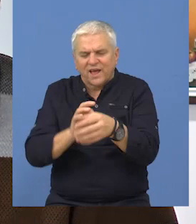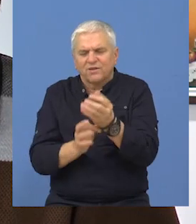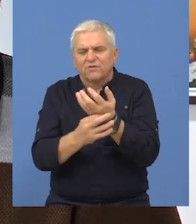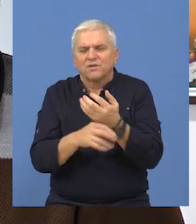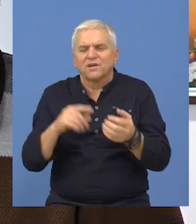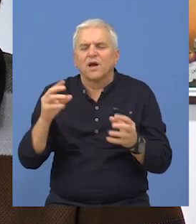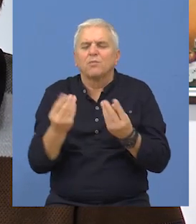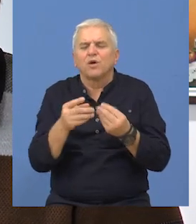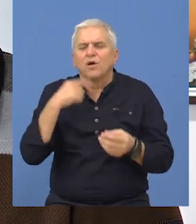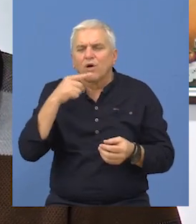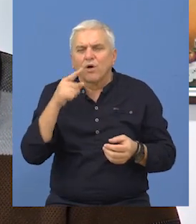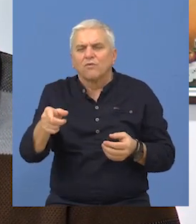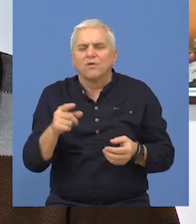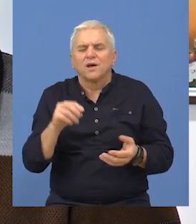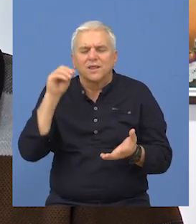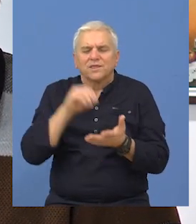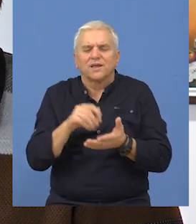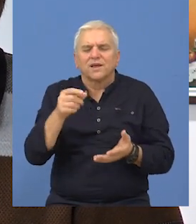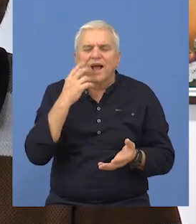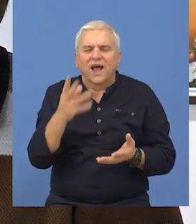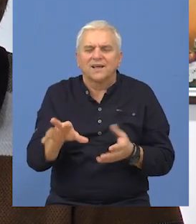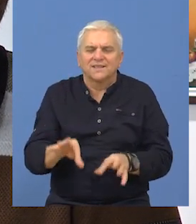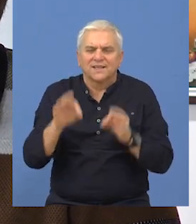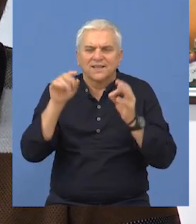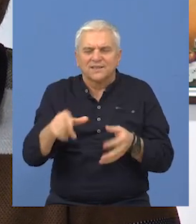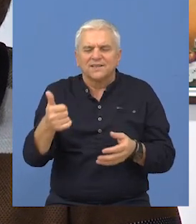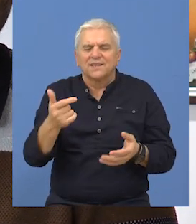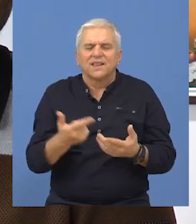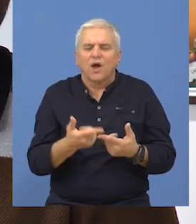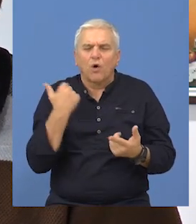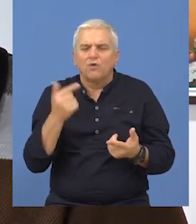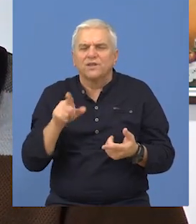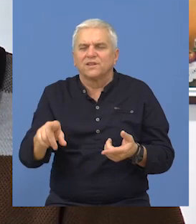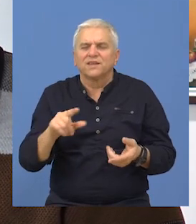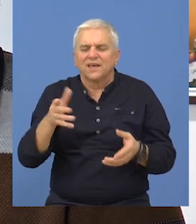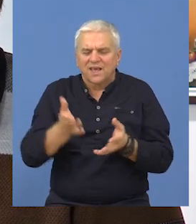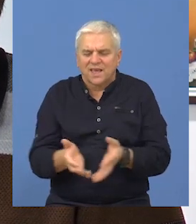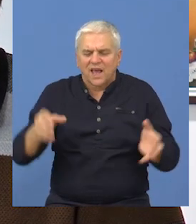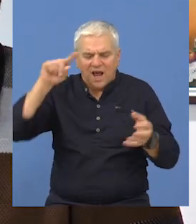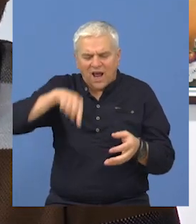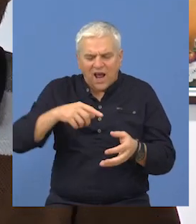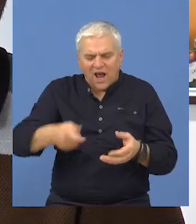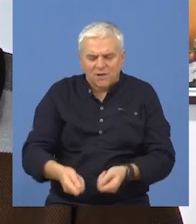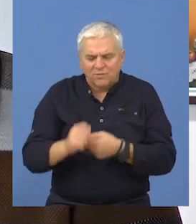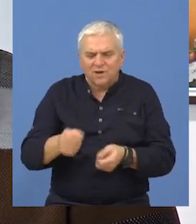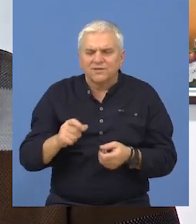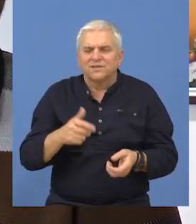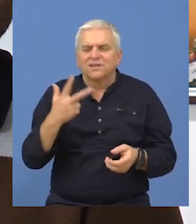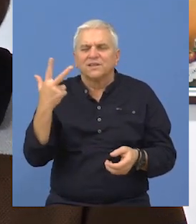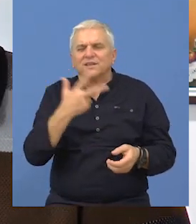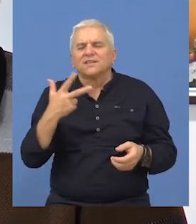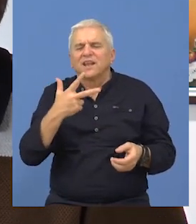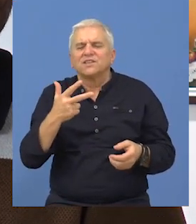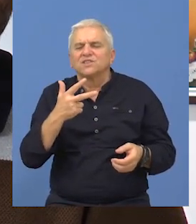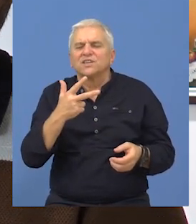narukvice, koja nam mnogo govori, da kažemo, o datovanju jedne od tih jama, dakle, kasne antike,